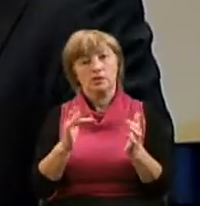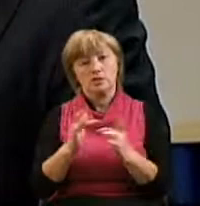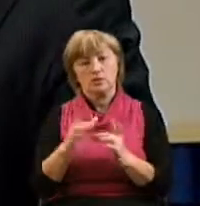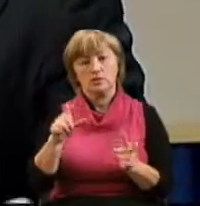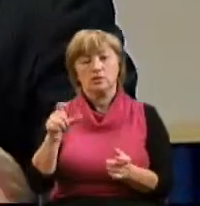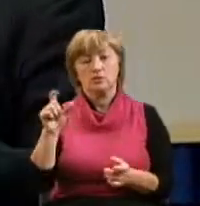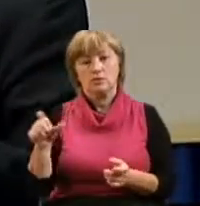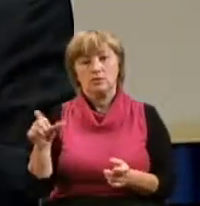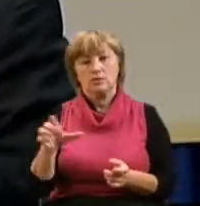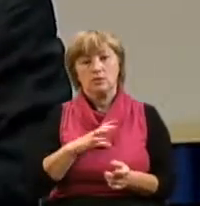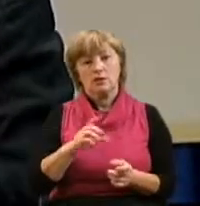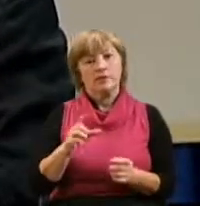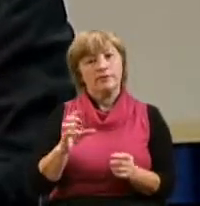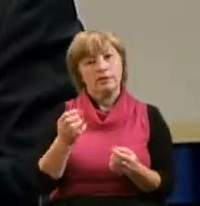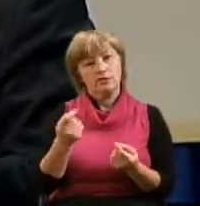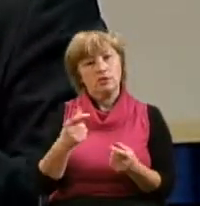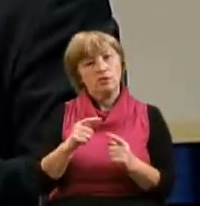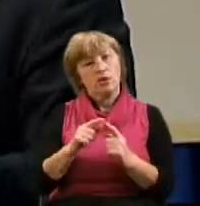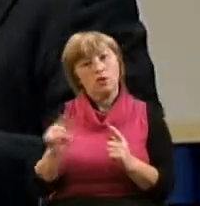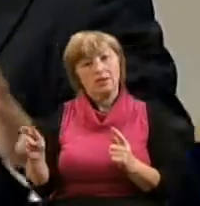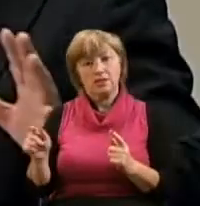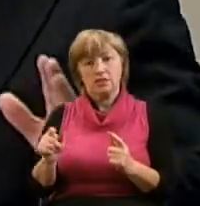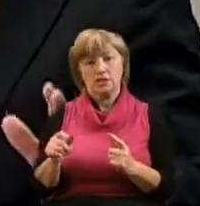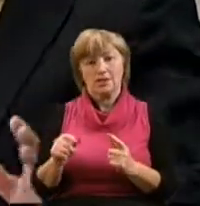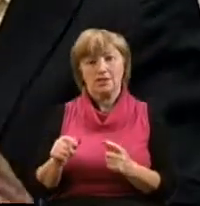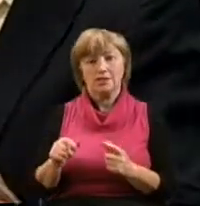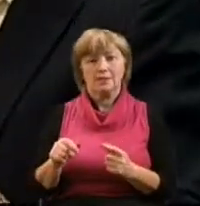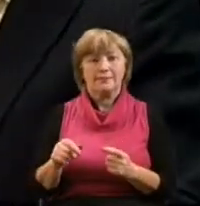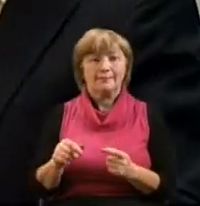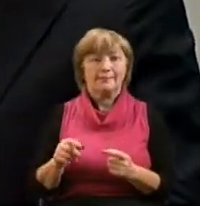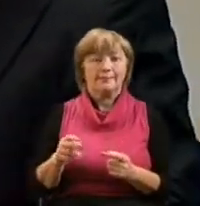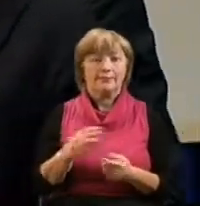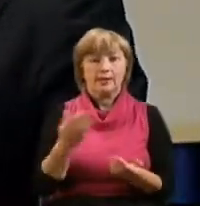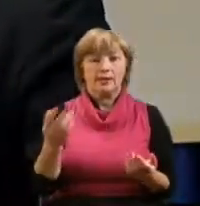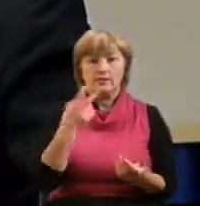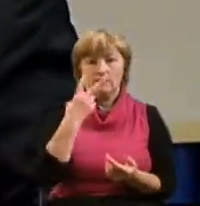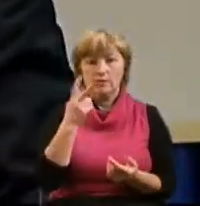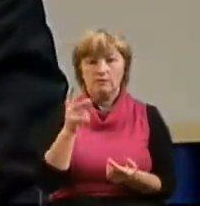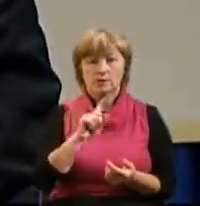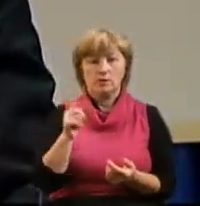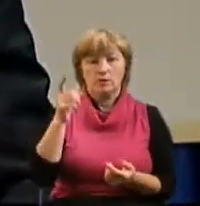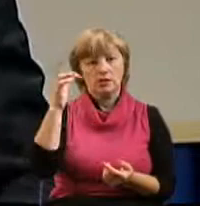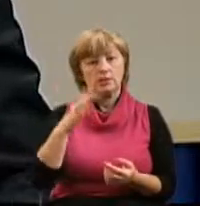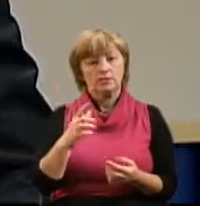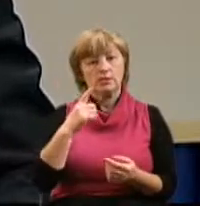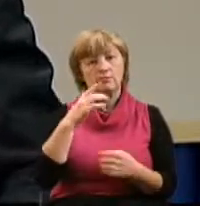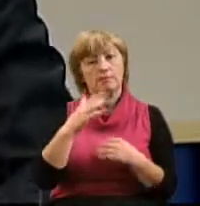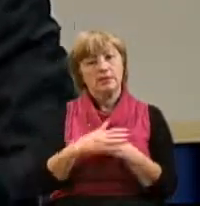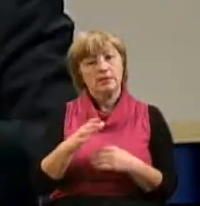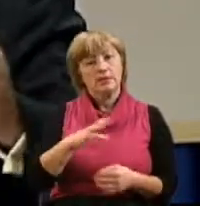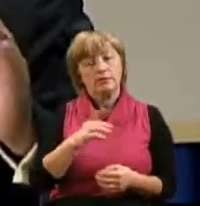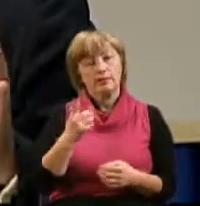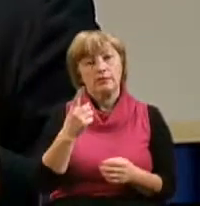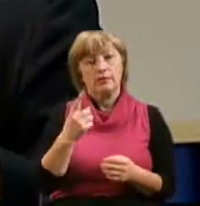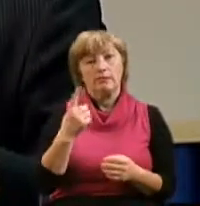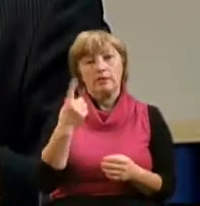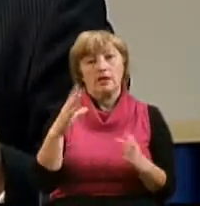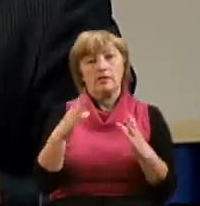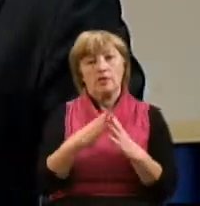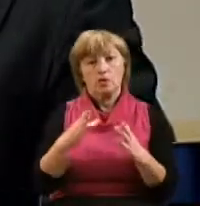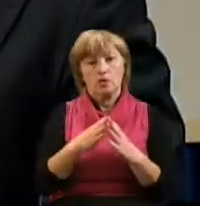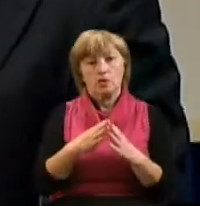людьми, оно немножко отличалось. Прежде всего мы видим, что Господь наиболее близко был с первой группой